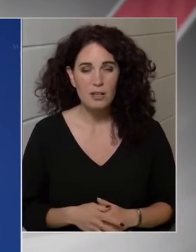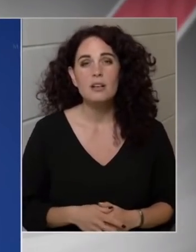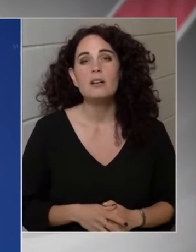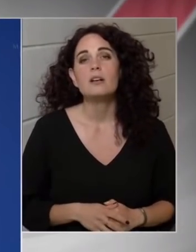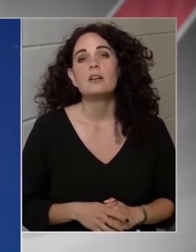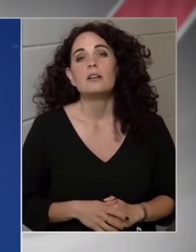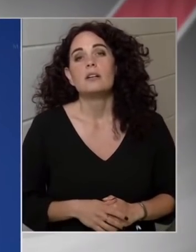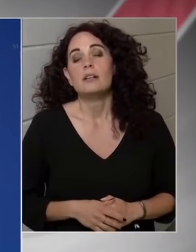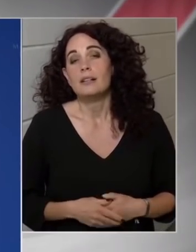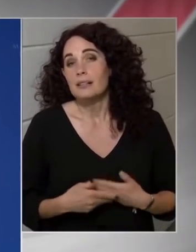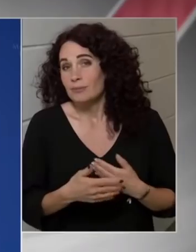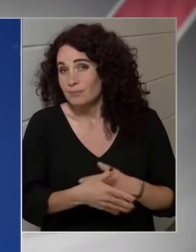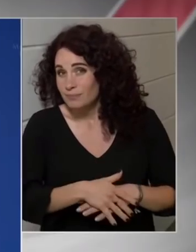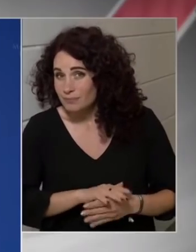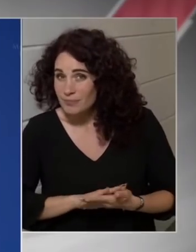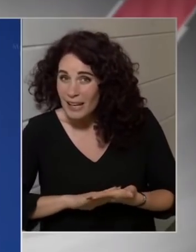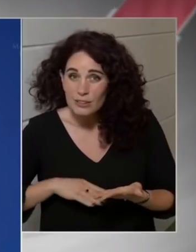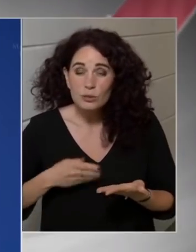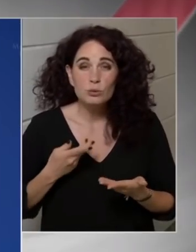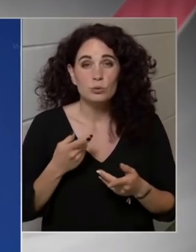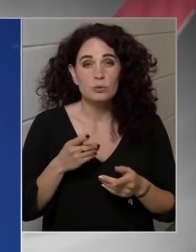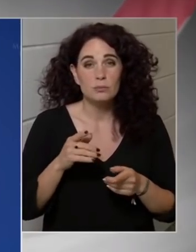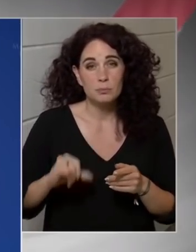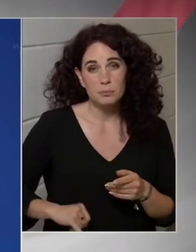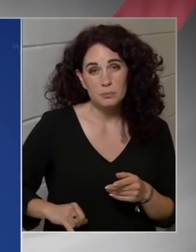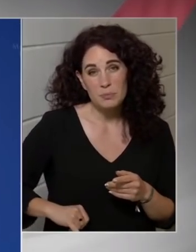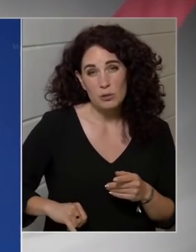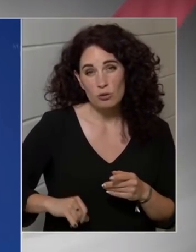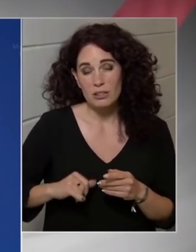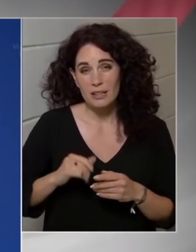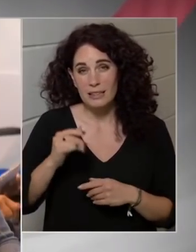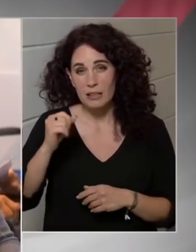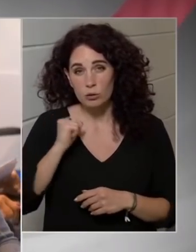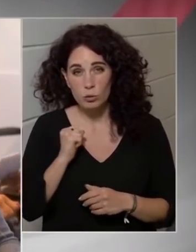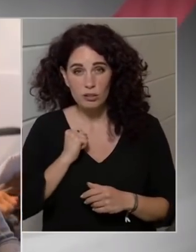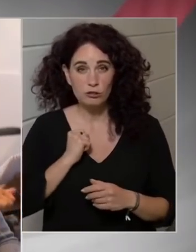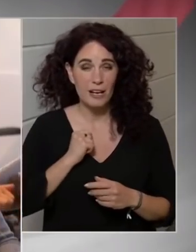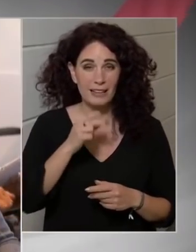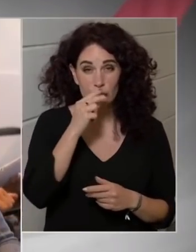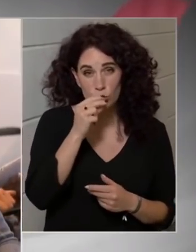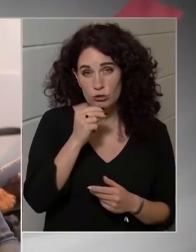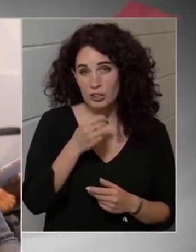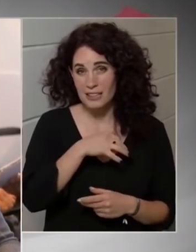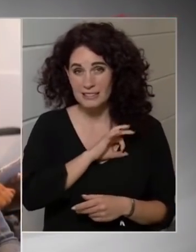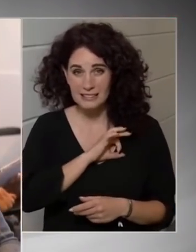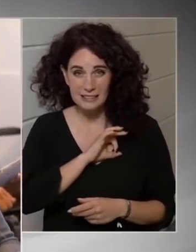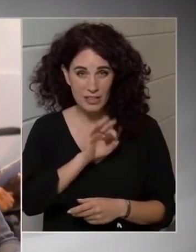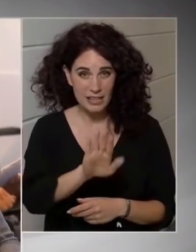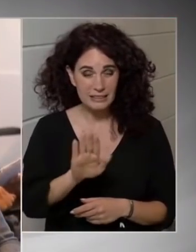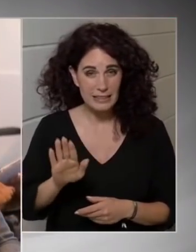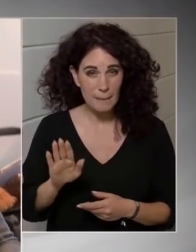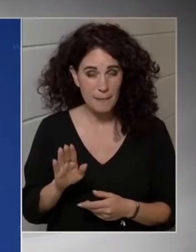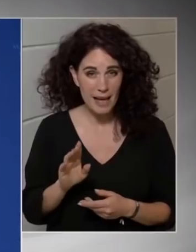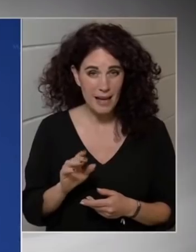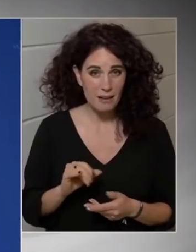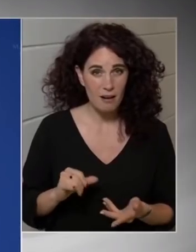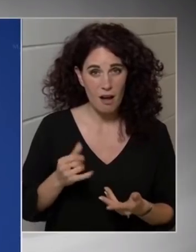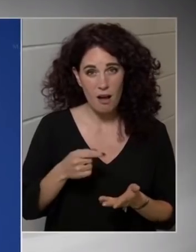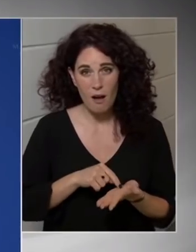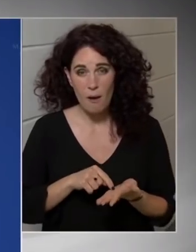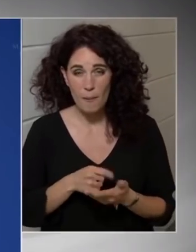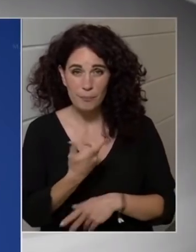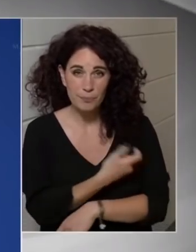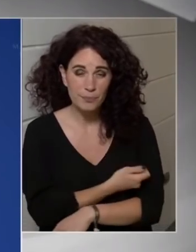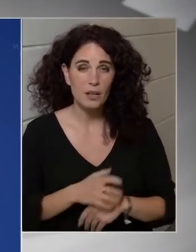állunk-e, hogy biztosítjuk úgy a katonaság, a rendőrség és a civilek életét is? Köszönöm, hogy a Nemzeti Népegészségi